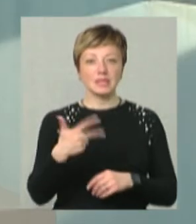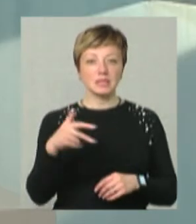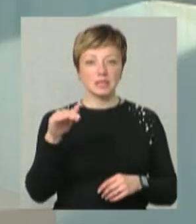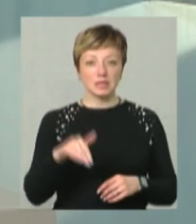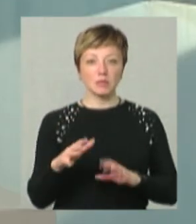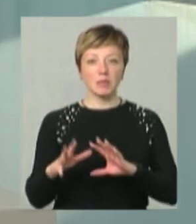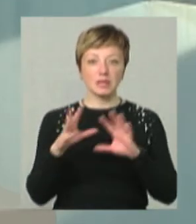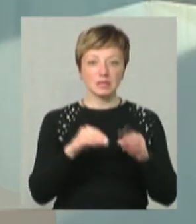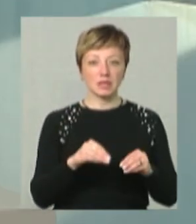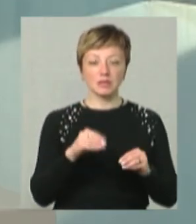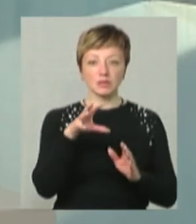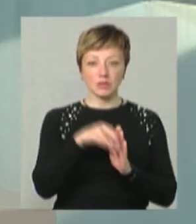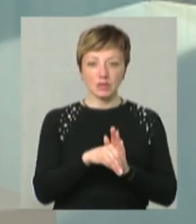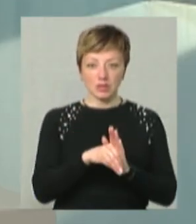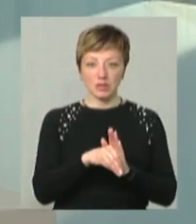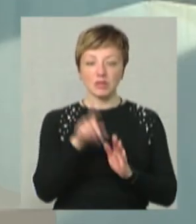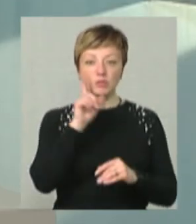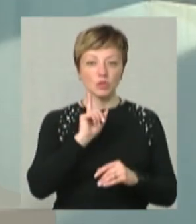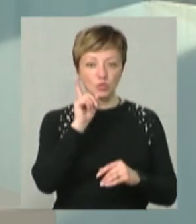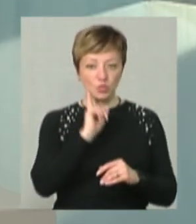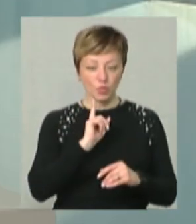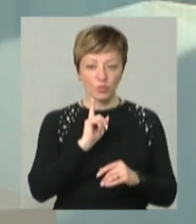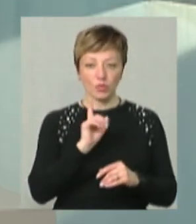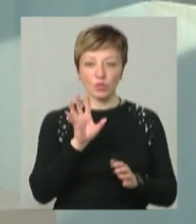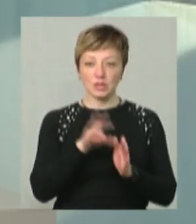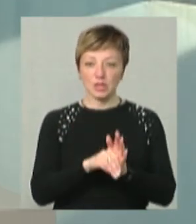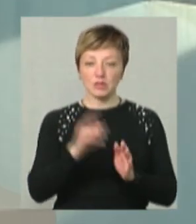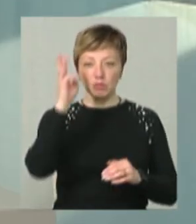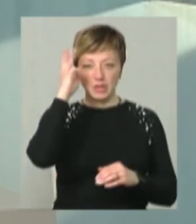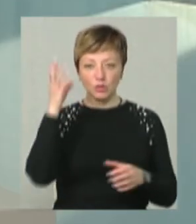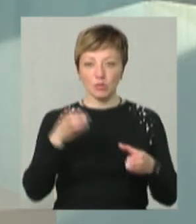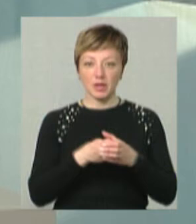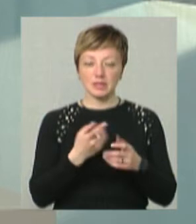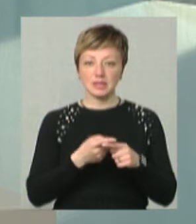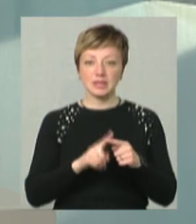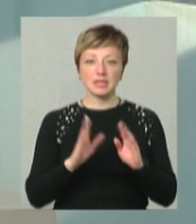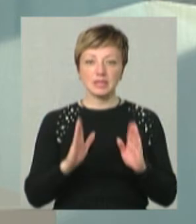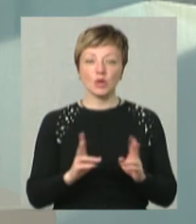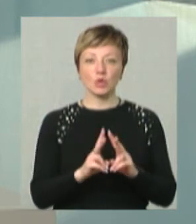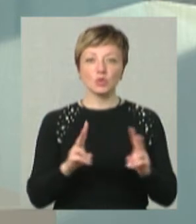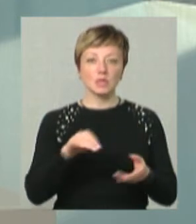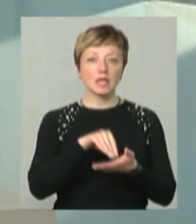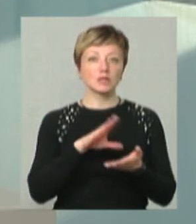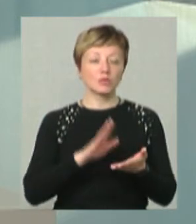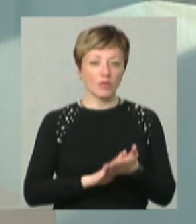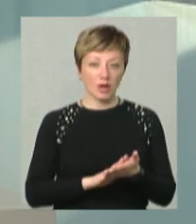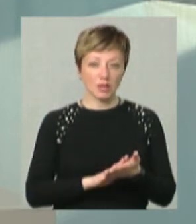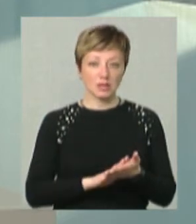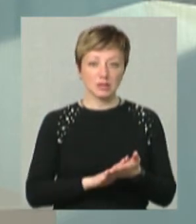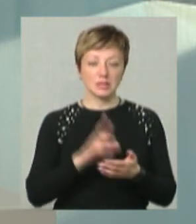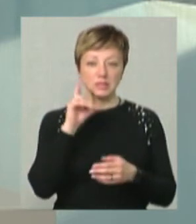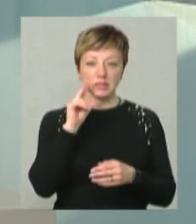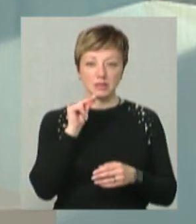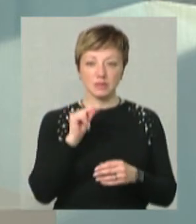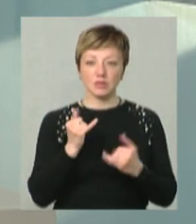переселенців оселилися, ну, томчасово оселилися у Хмельницькій громаді. Це тільки ті, котрі зареєструвалися цю цифру